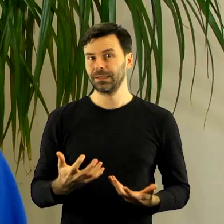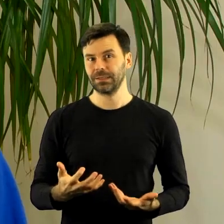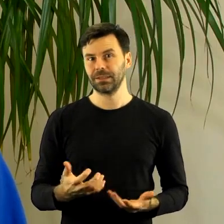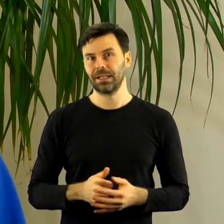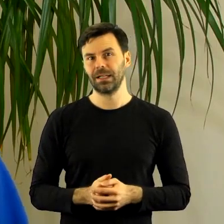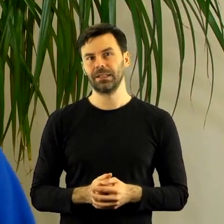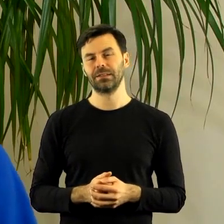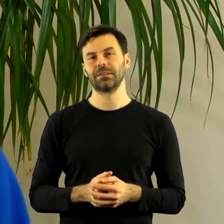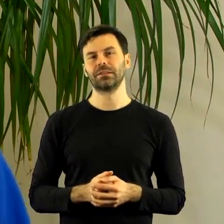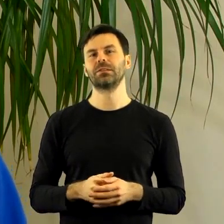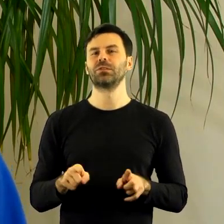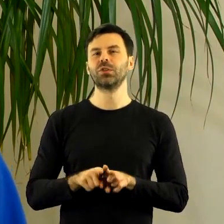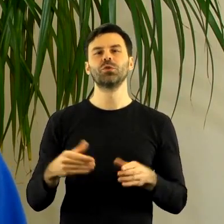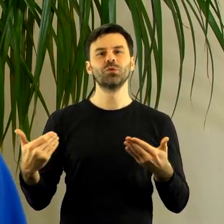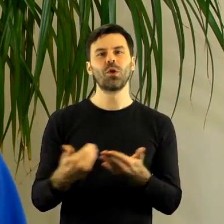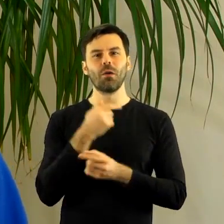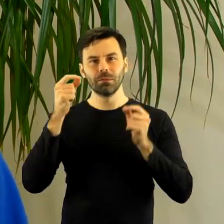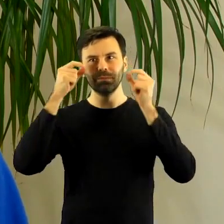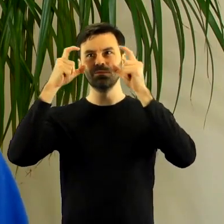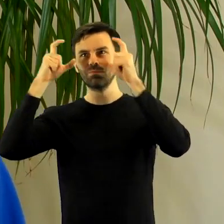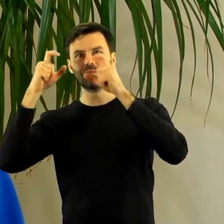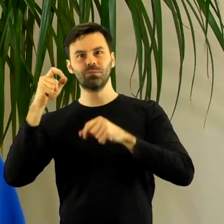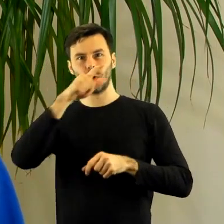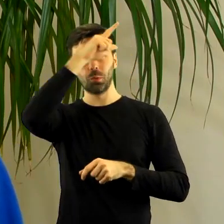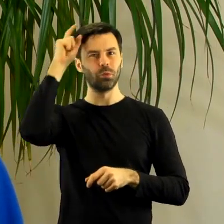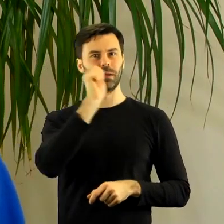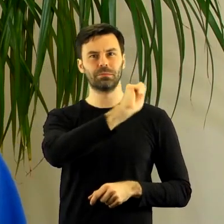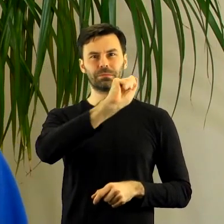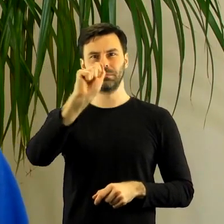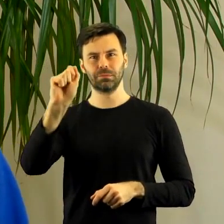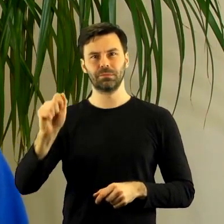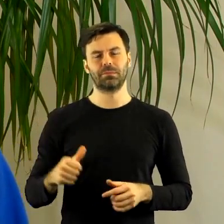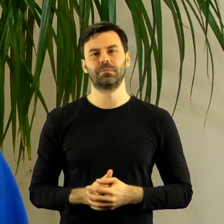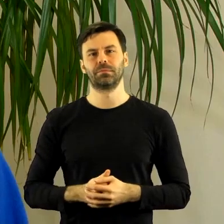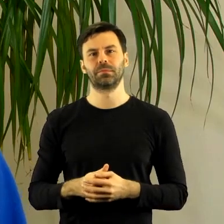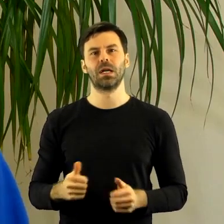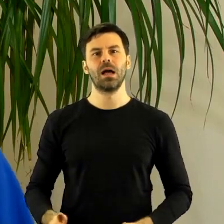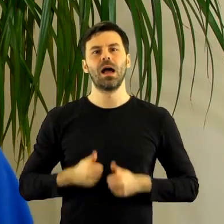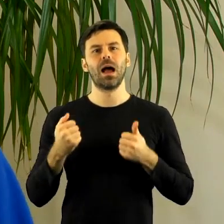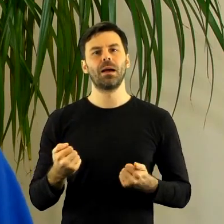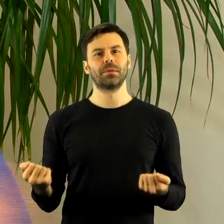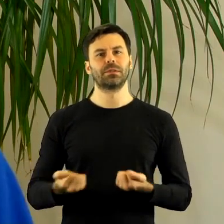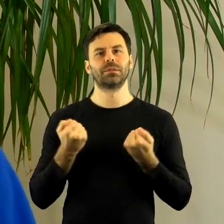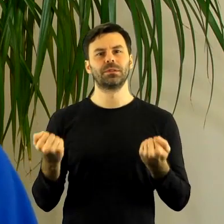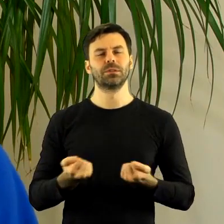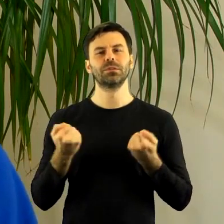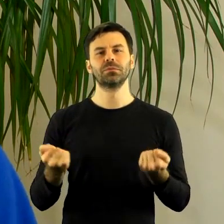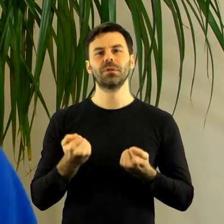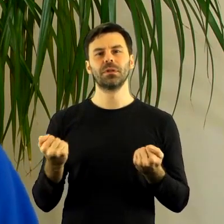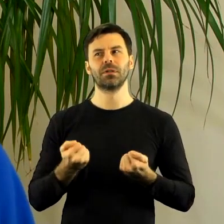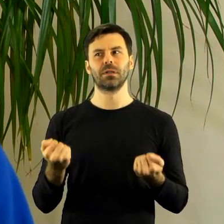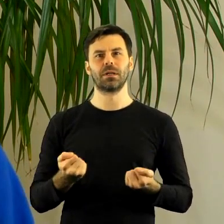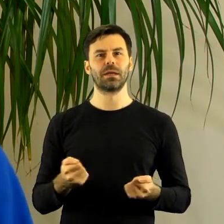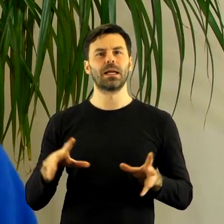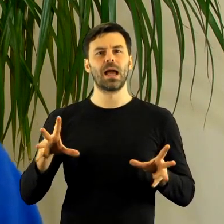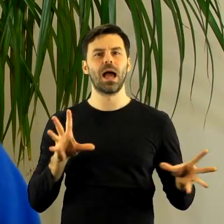świat, bo to nie chodzi tylko o informację, ale w ogóle tak, że my mamy prawo do tego, bo po prostu mamy. I to już otwiera horyzont